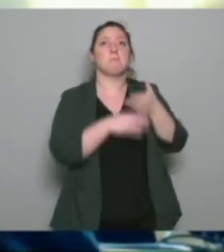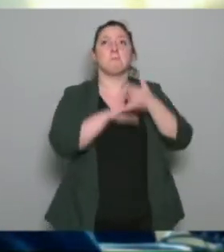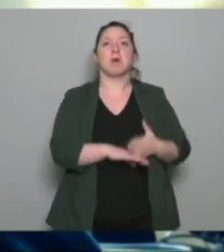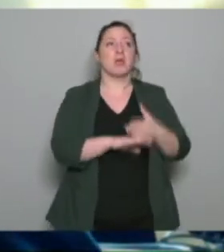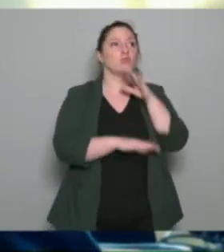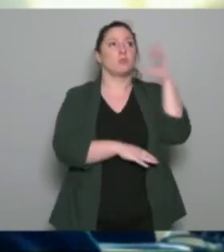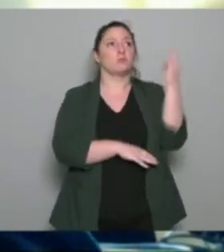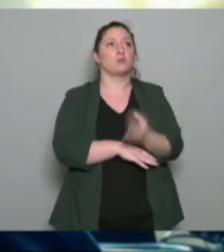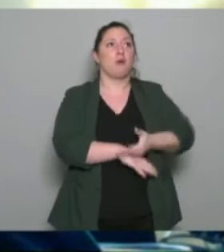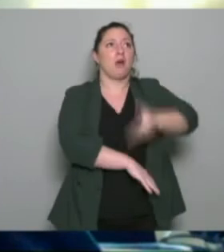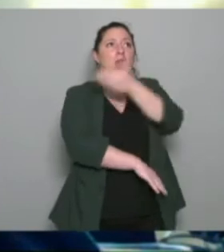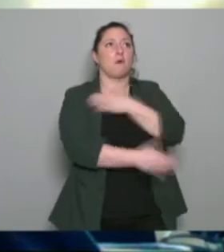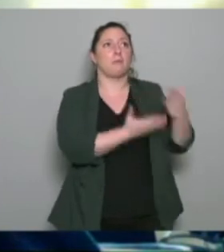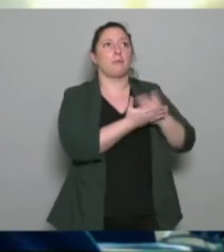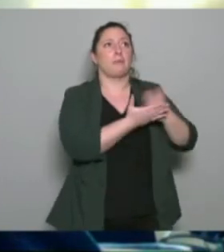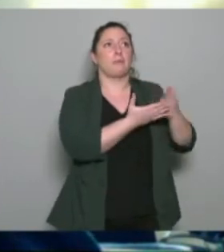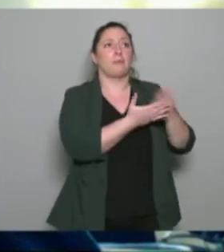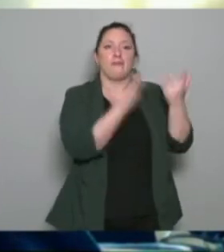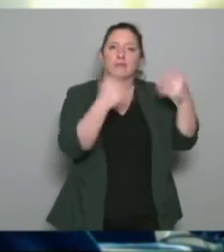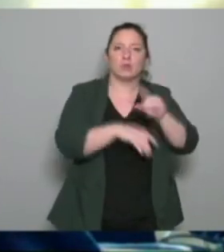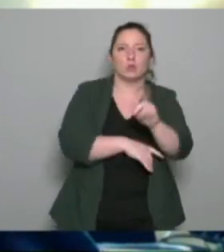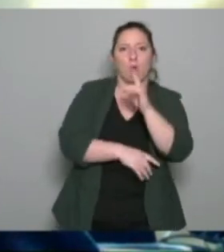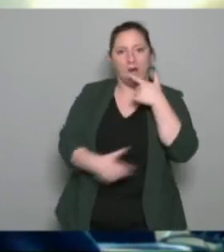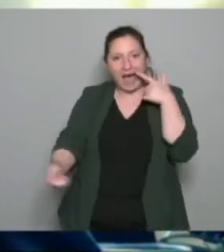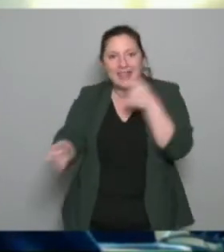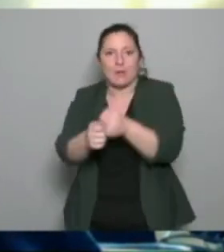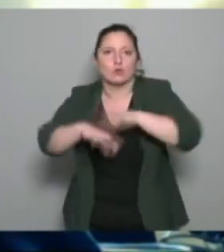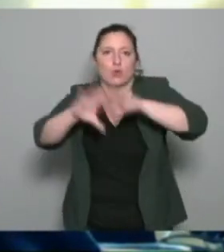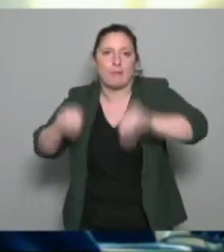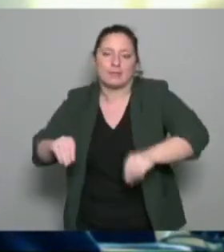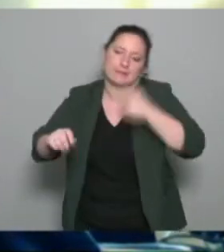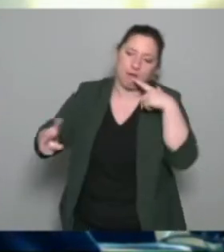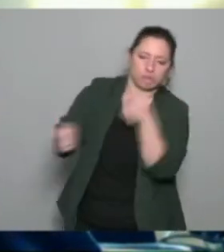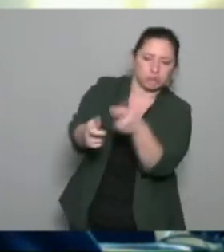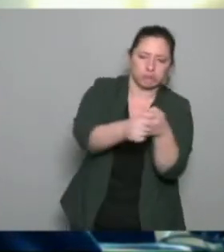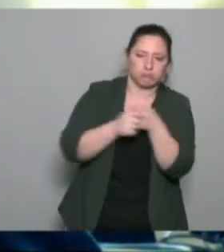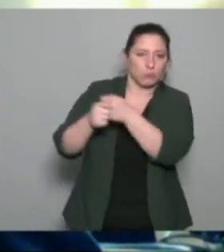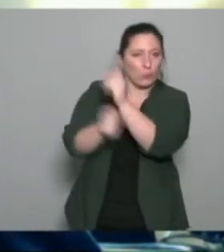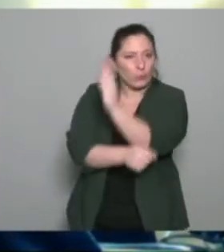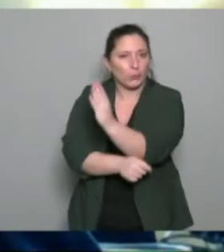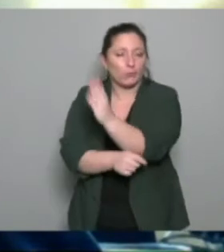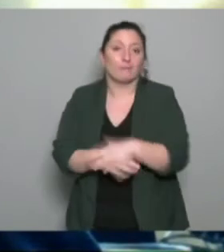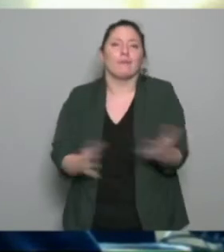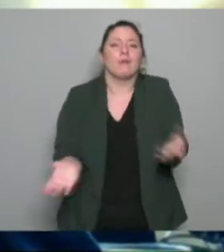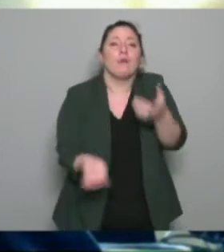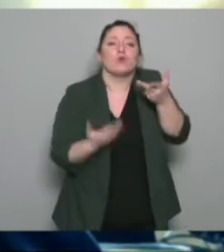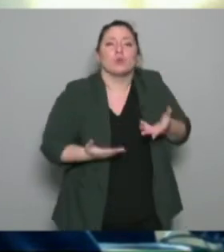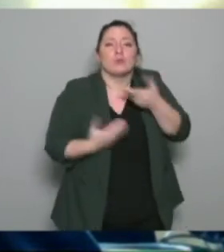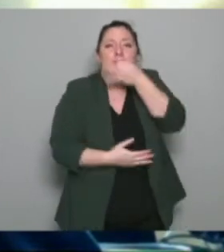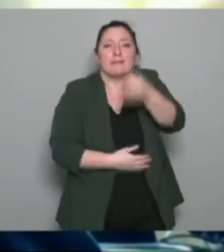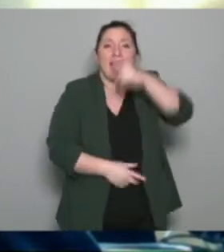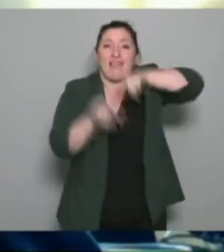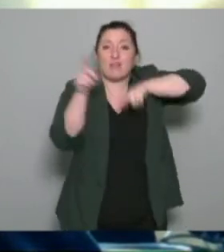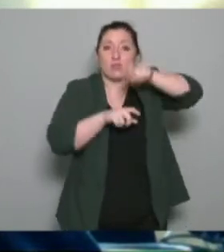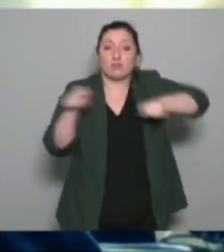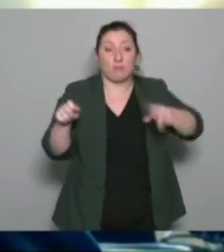à nos publics et je peux vous dire qu'aujourd'hui vous évoquiez la notion d'évaluation cette activité a démarré au mois de septembre l'année